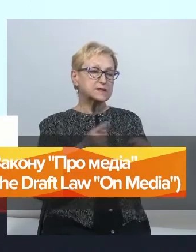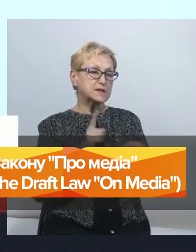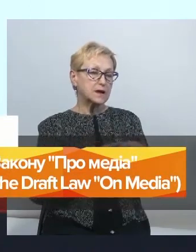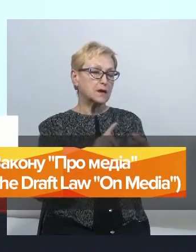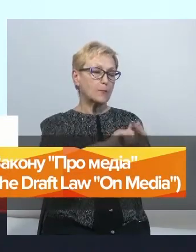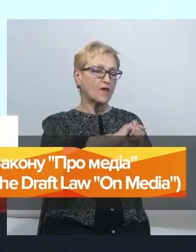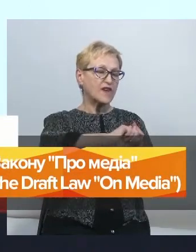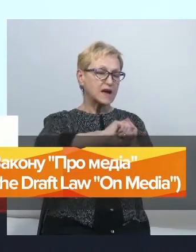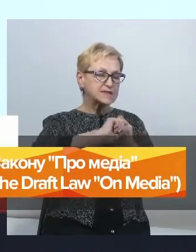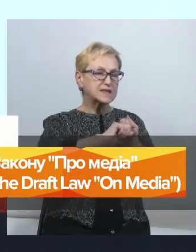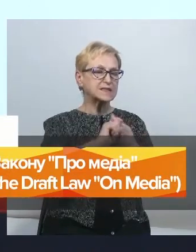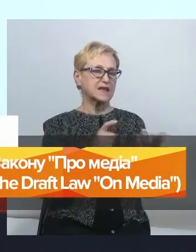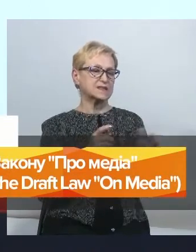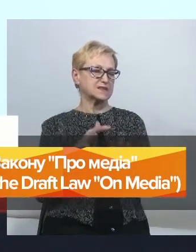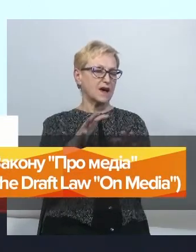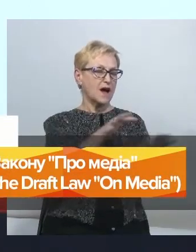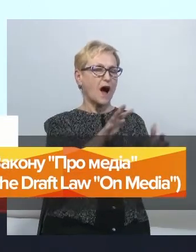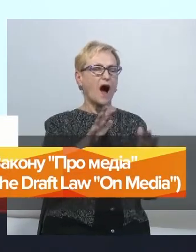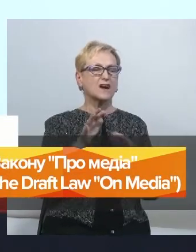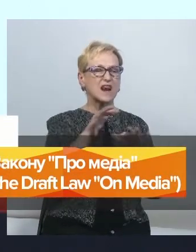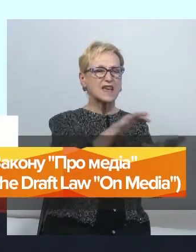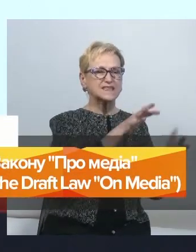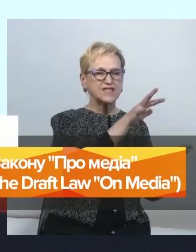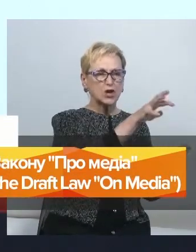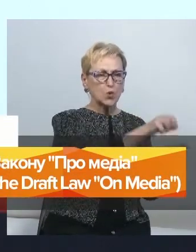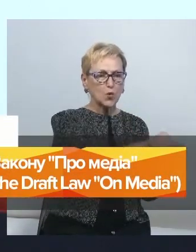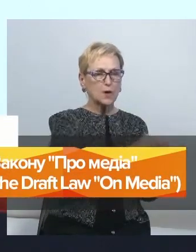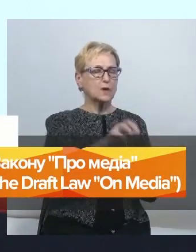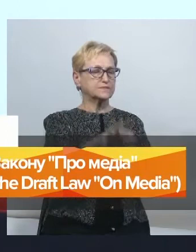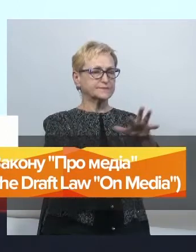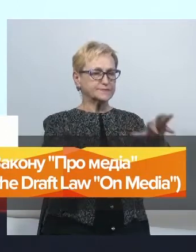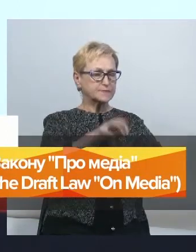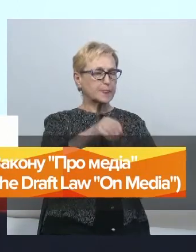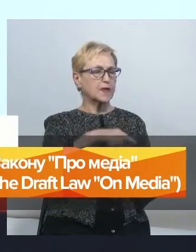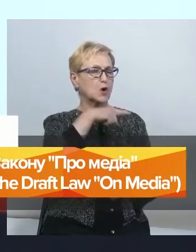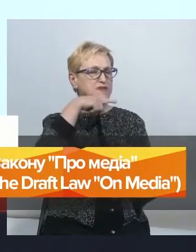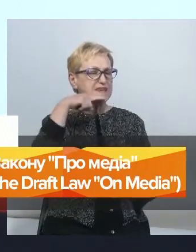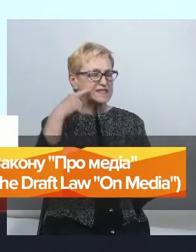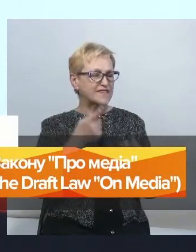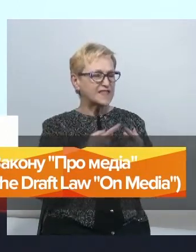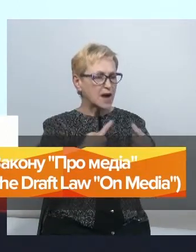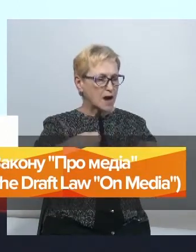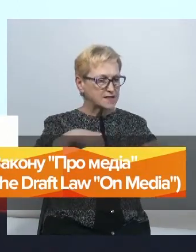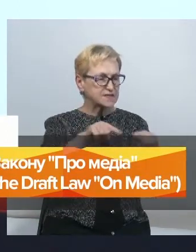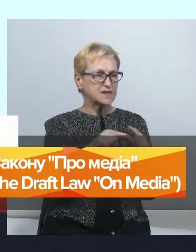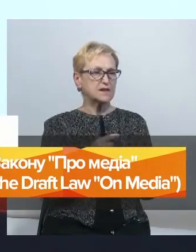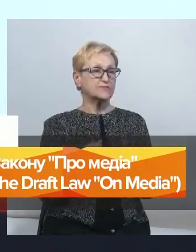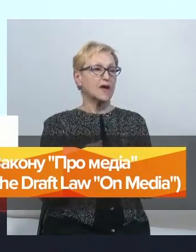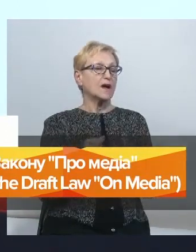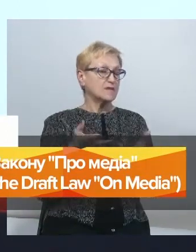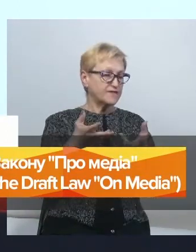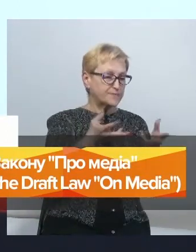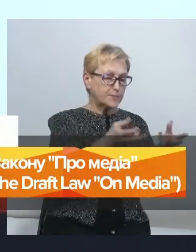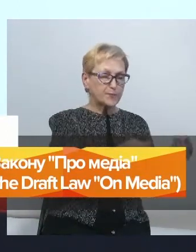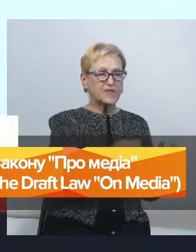політикою, агресією Російської Федерації, війною і впливом на такому геополітичному рівні на інформаційне поле України,